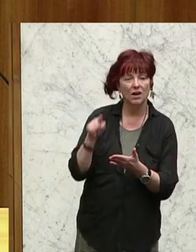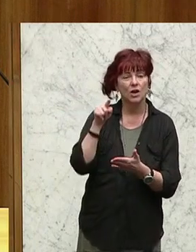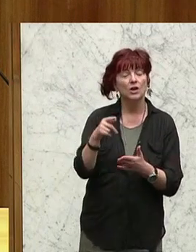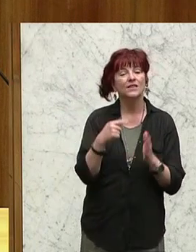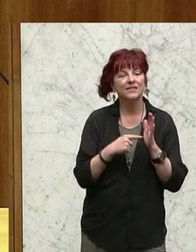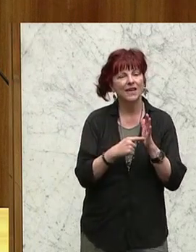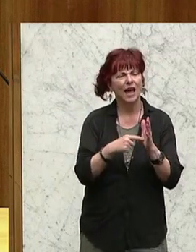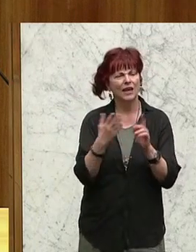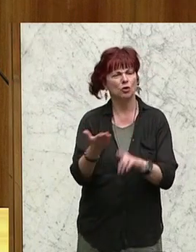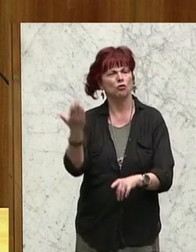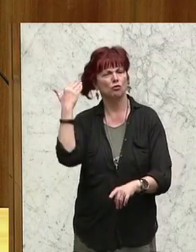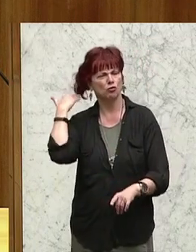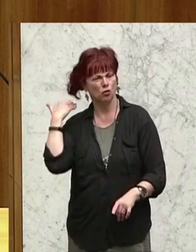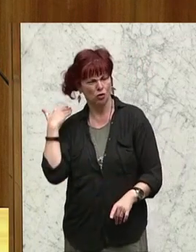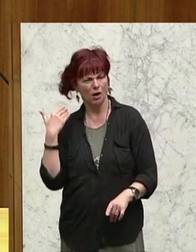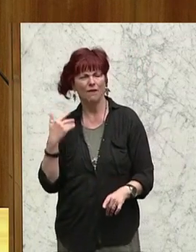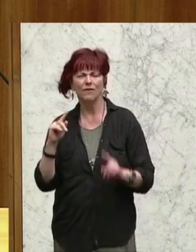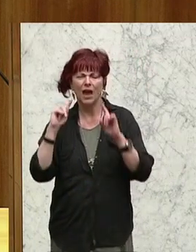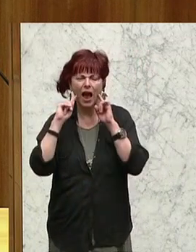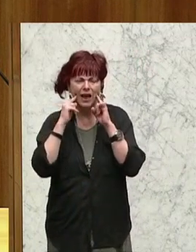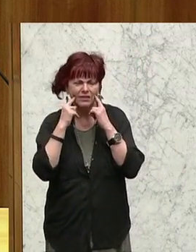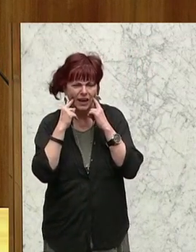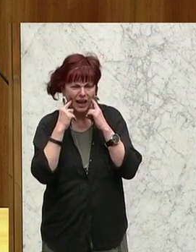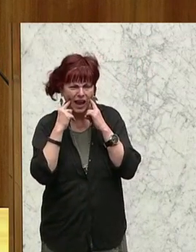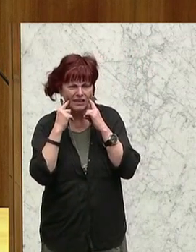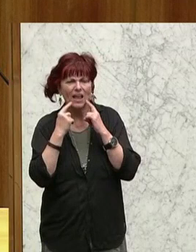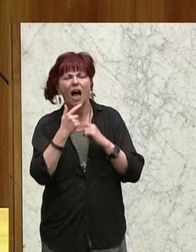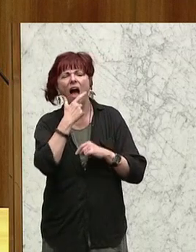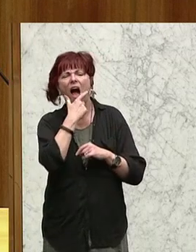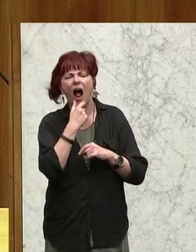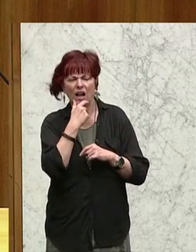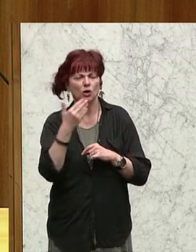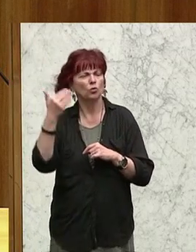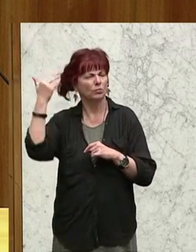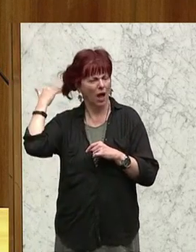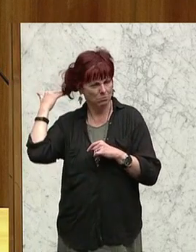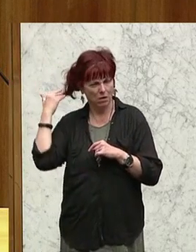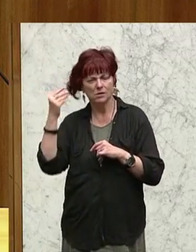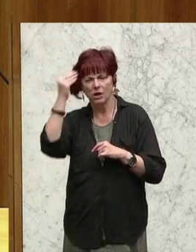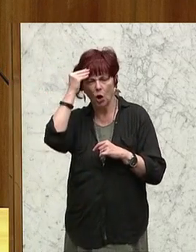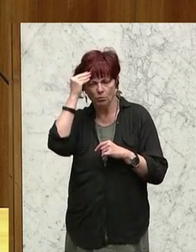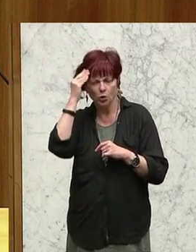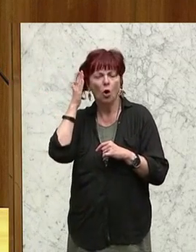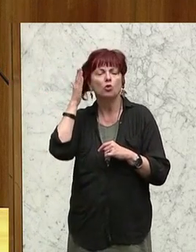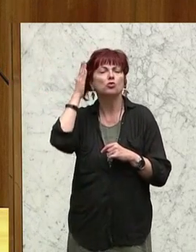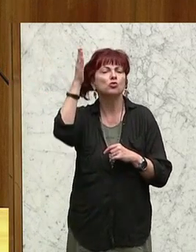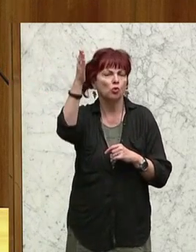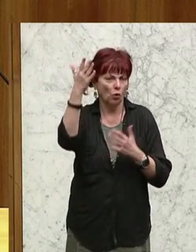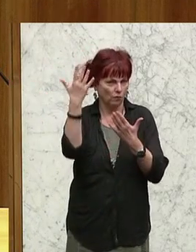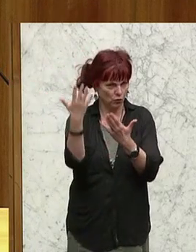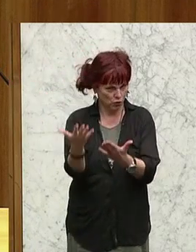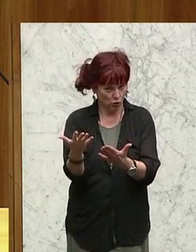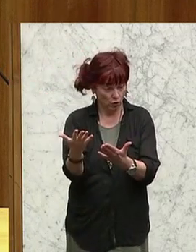die das Altertum als Grundlage der Zukunftszuversicht sah. Die Brände werden nicht von